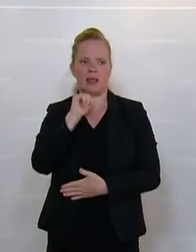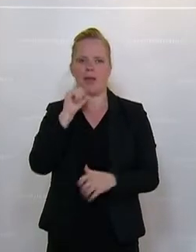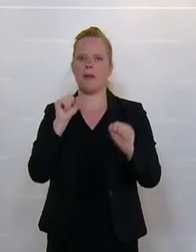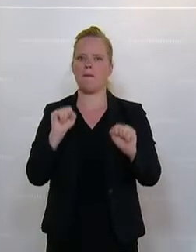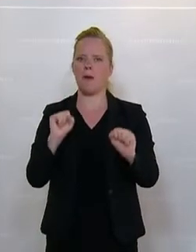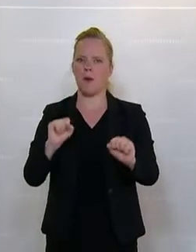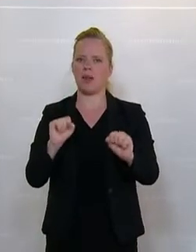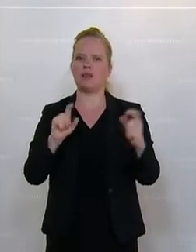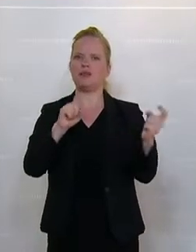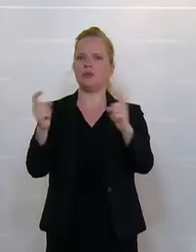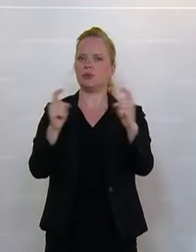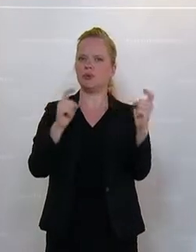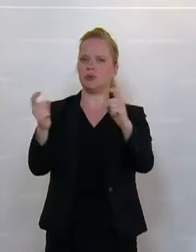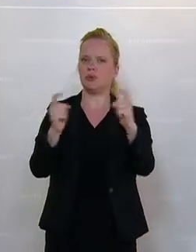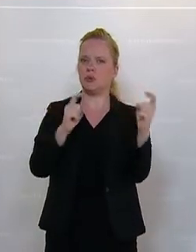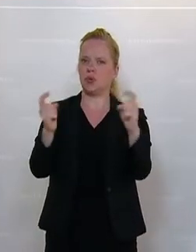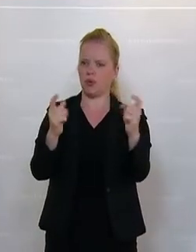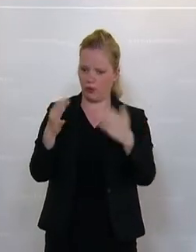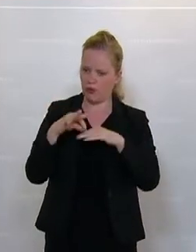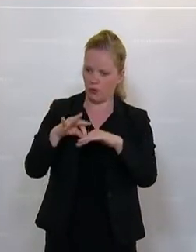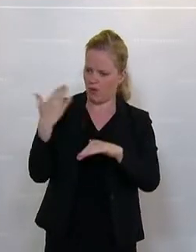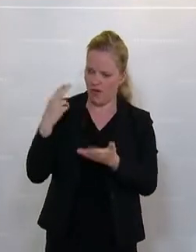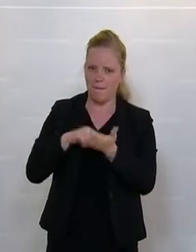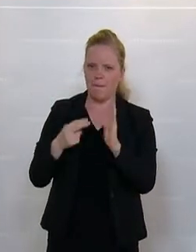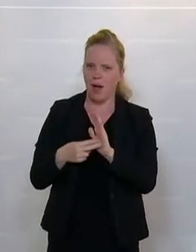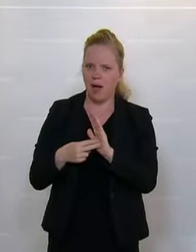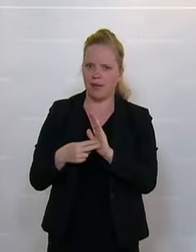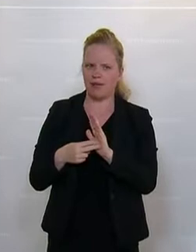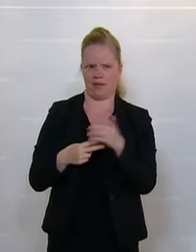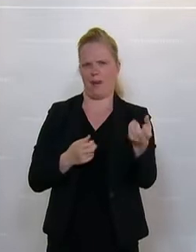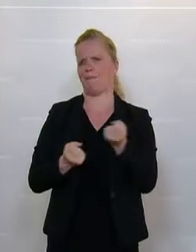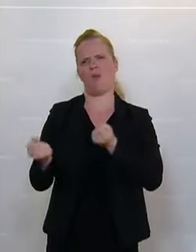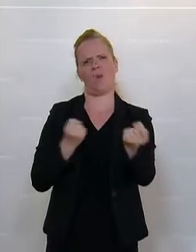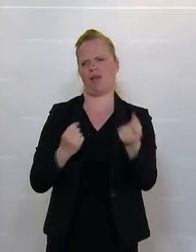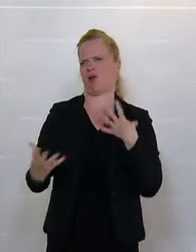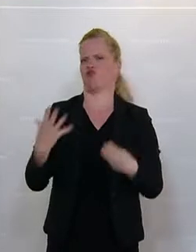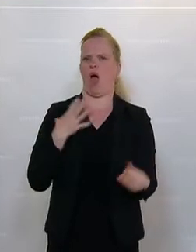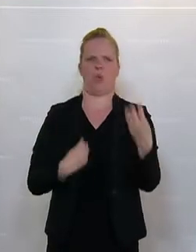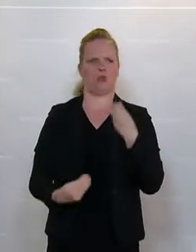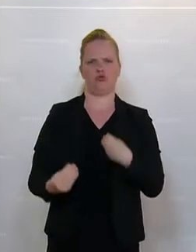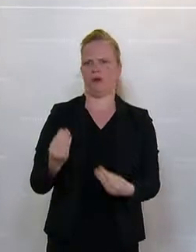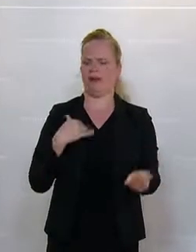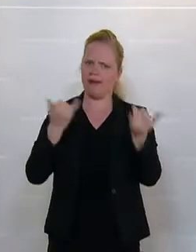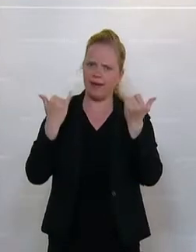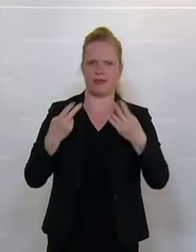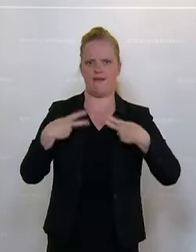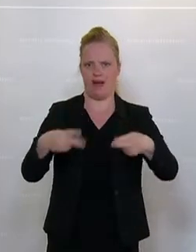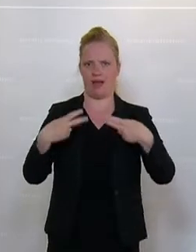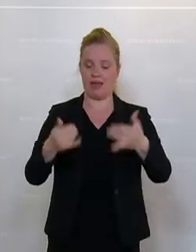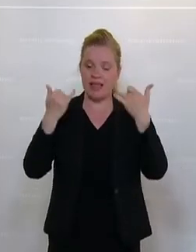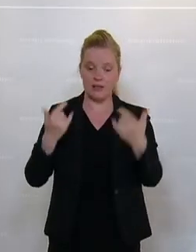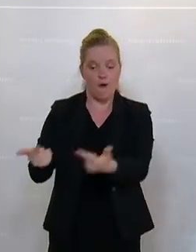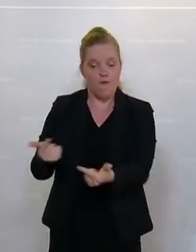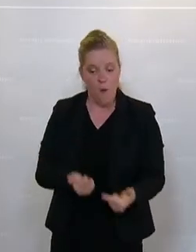in der Lage, eine Diskussion der zu führen, wie wir sie vorgesehen haben. Es ist einfach ein Politschauspiel. Und jetzt geht es weiter, weil wir haben jetzt